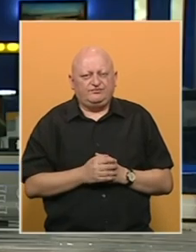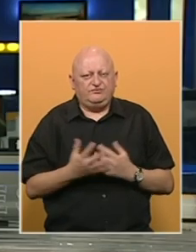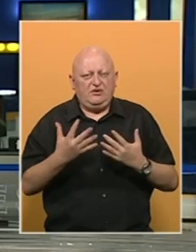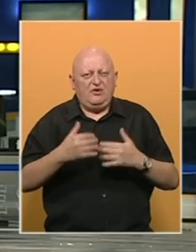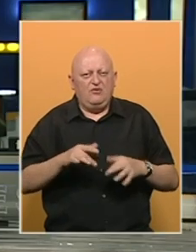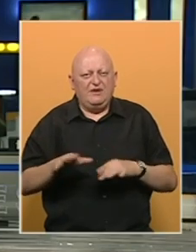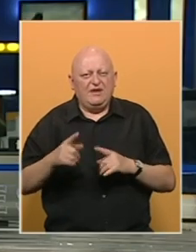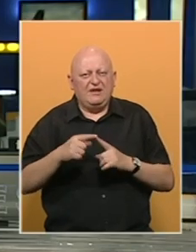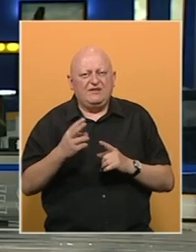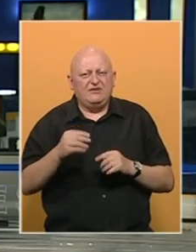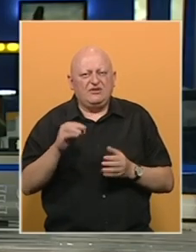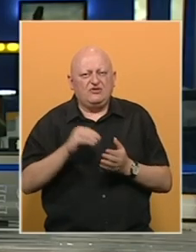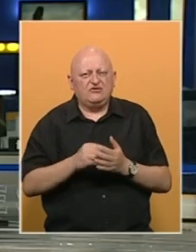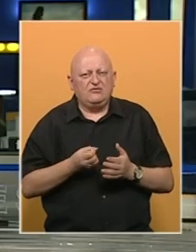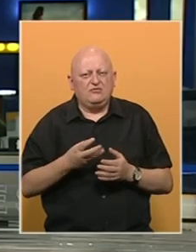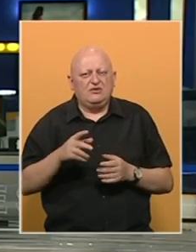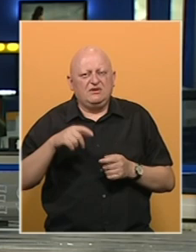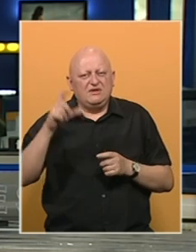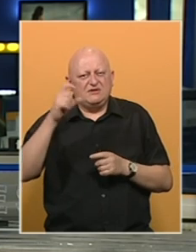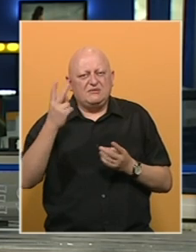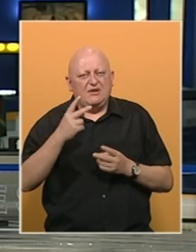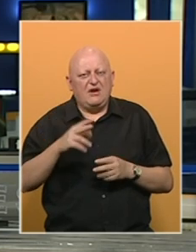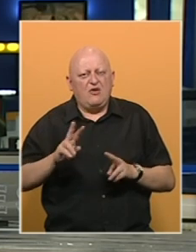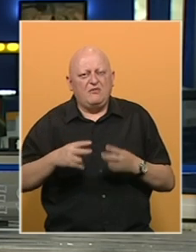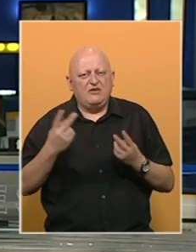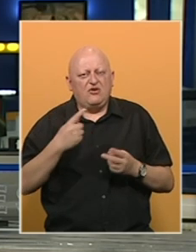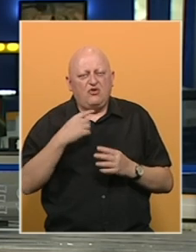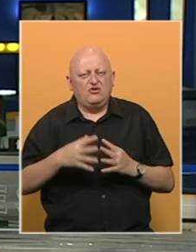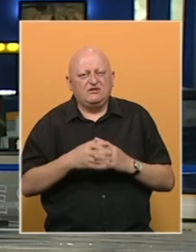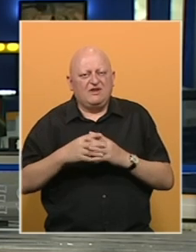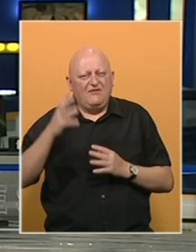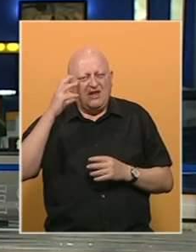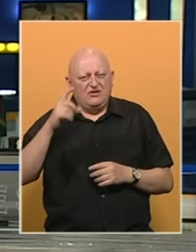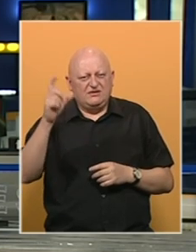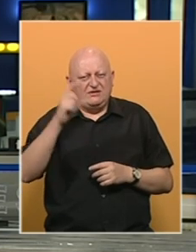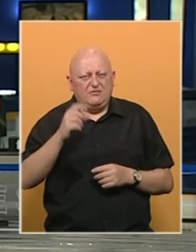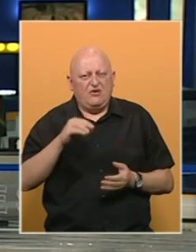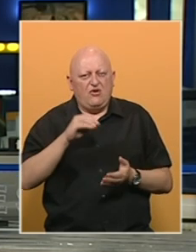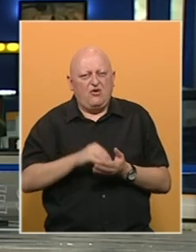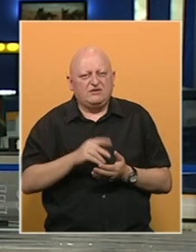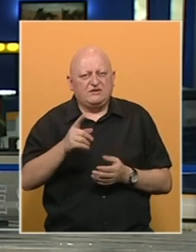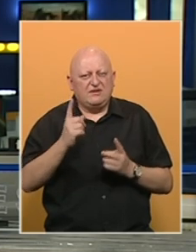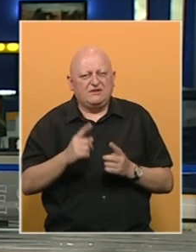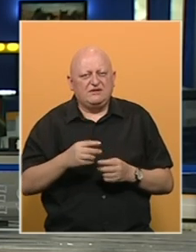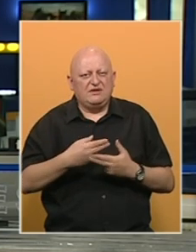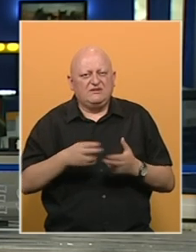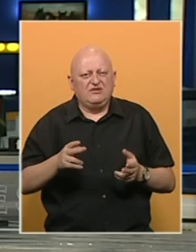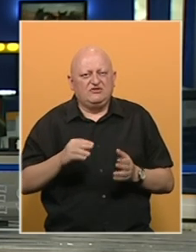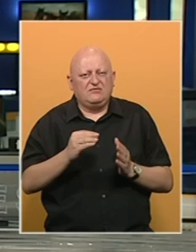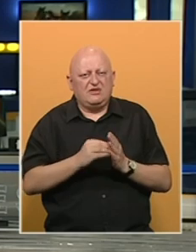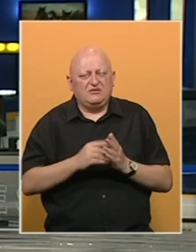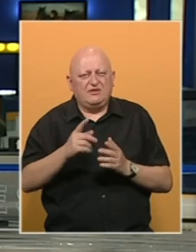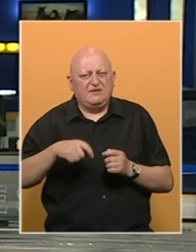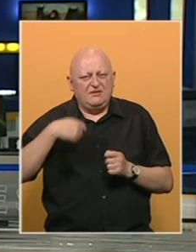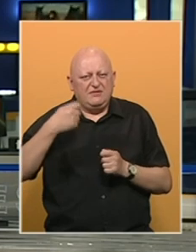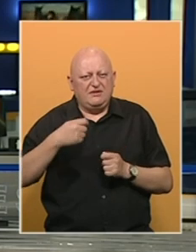Kompanija Twitter označila je brojne medije u Srbiji kao medije koji sarađuju sa vladom Srbije, a oznaka se nalazi na zvaničnim